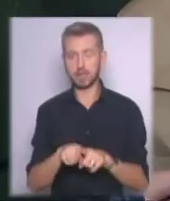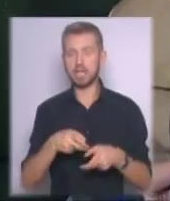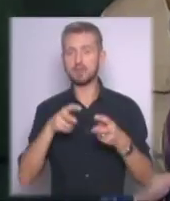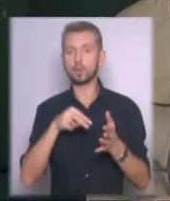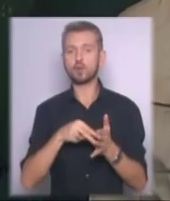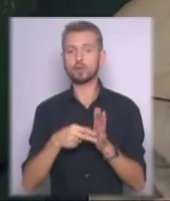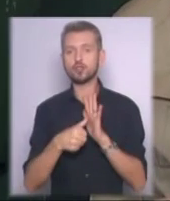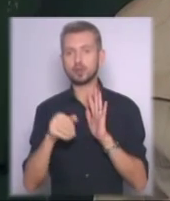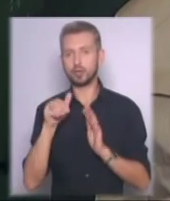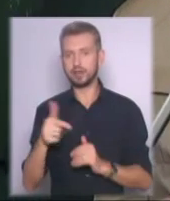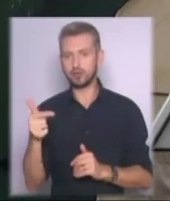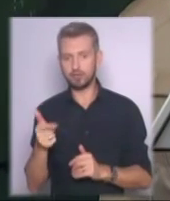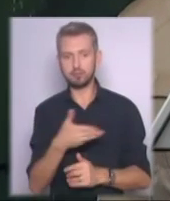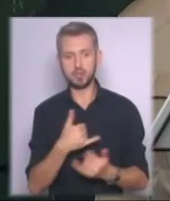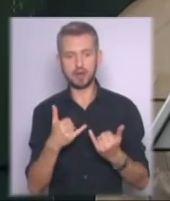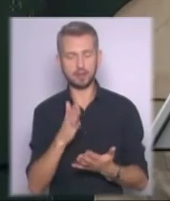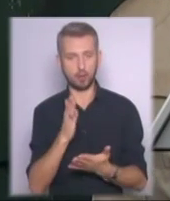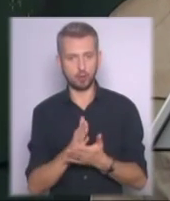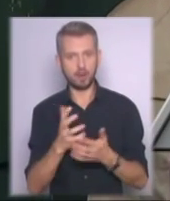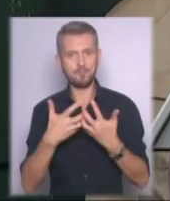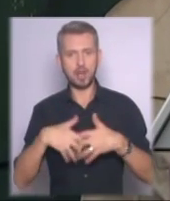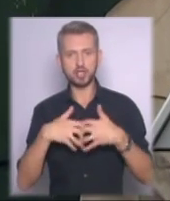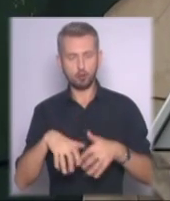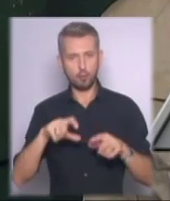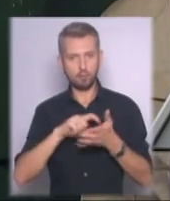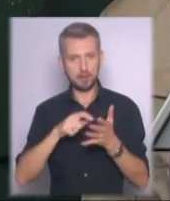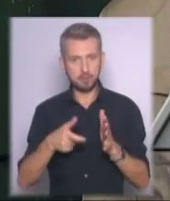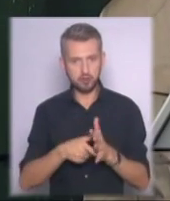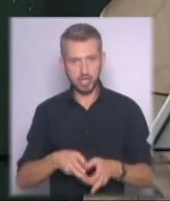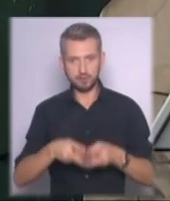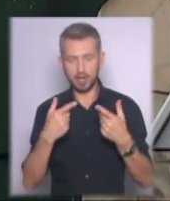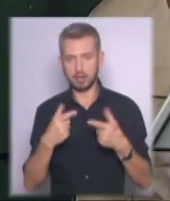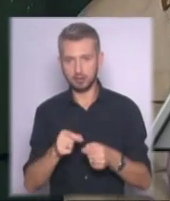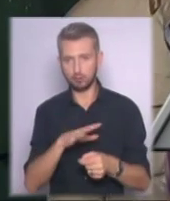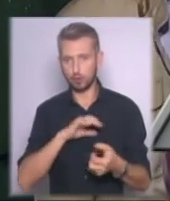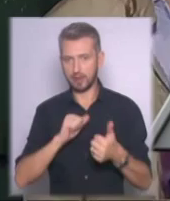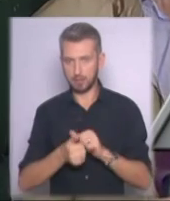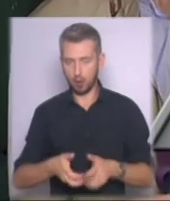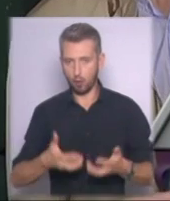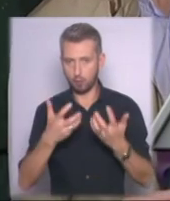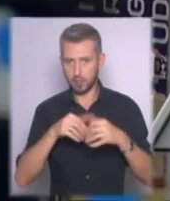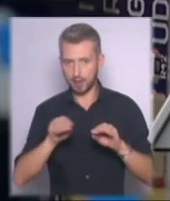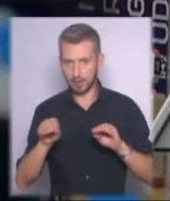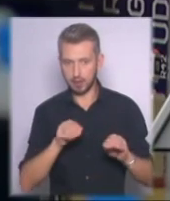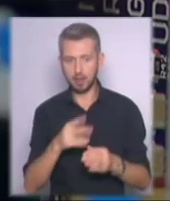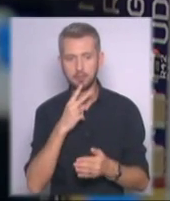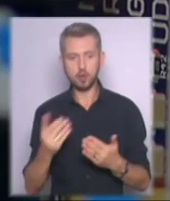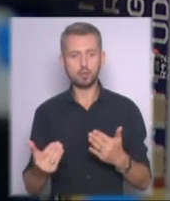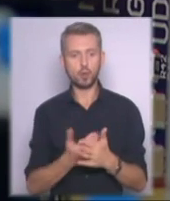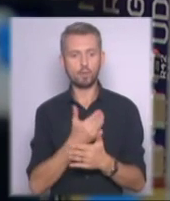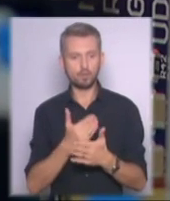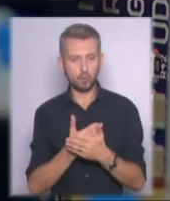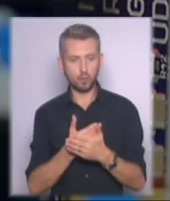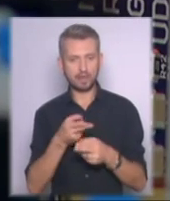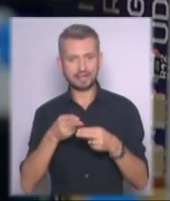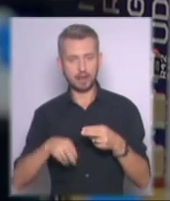Ми зараз знаходимося в машинному приміщенні ліфта, на якому виконувалися роботи з заміни обладнання. Бачимо нову станцію керування замінено.